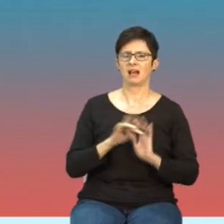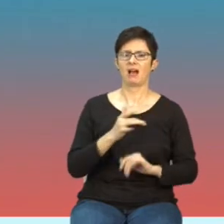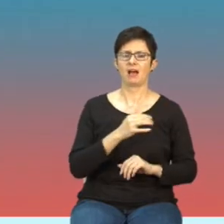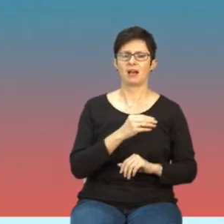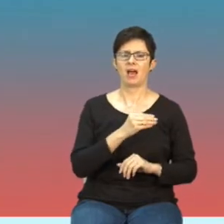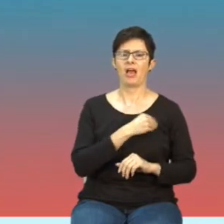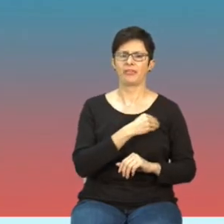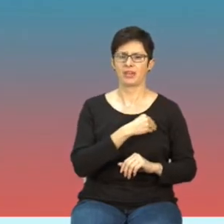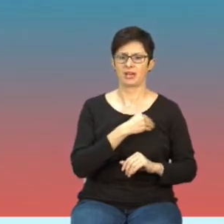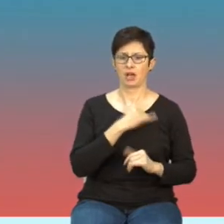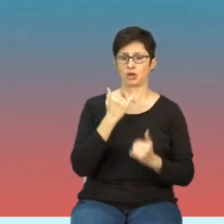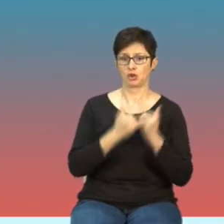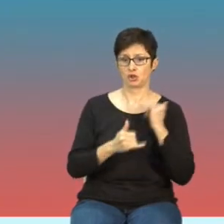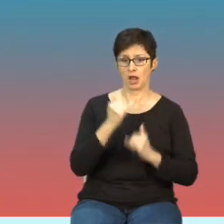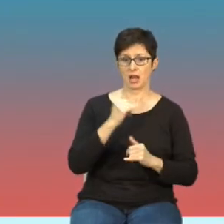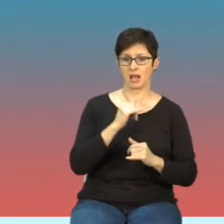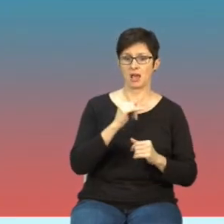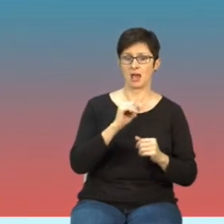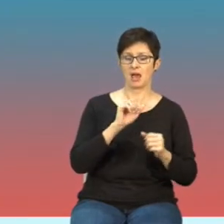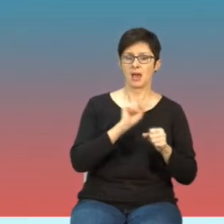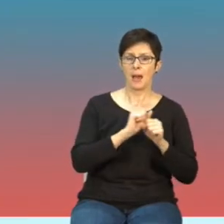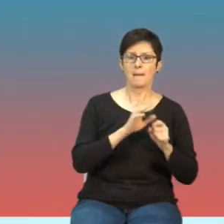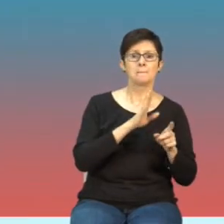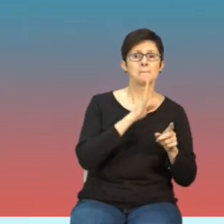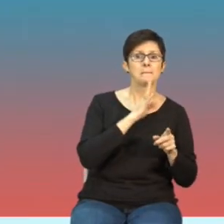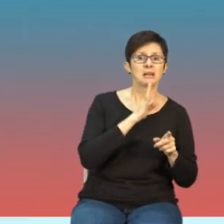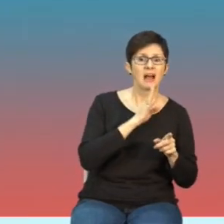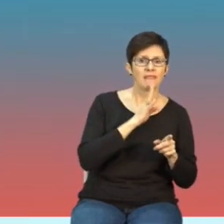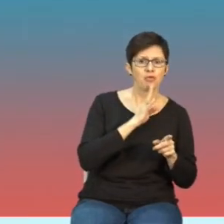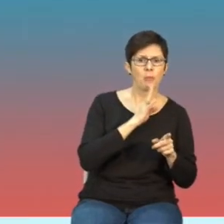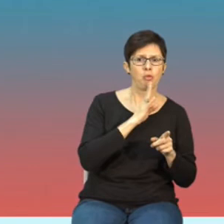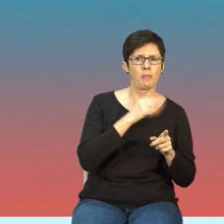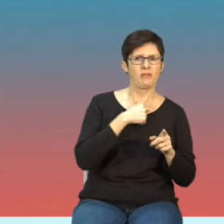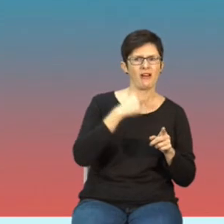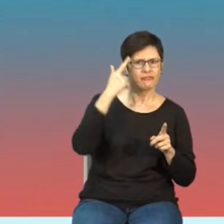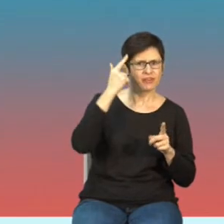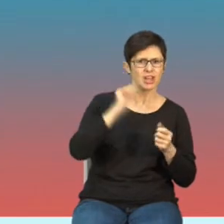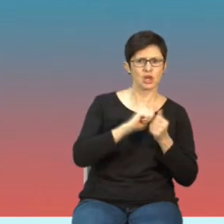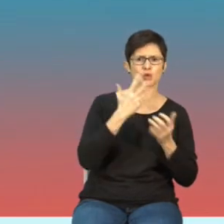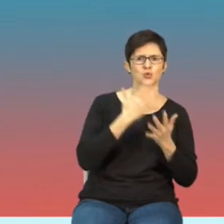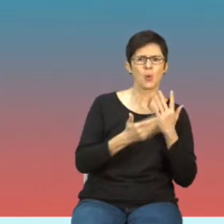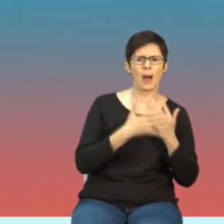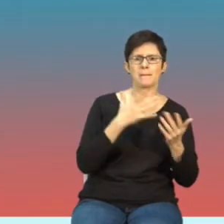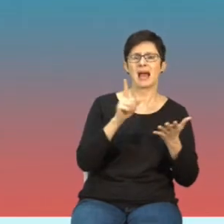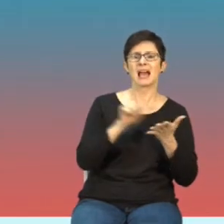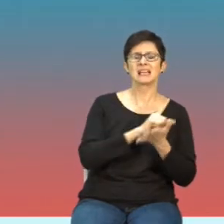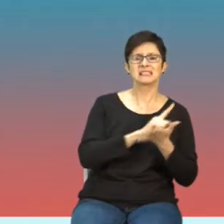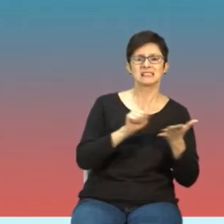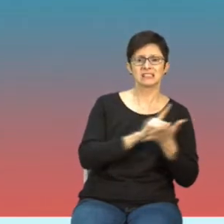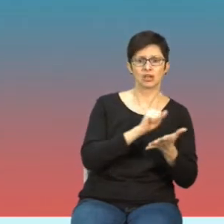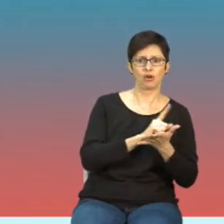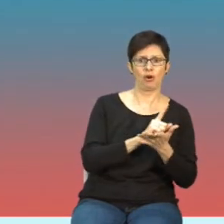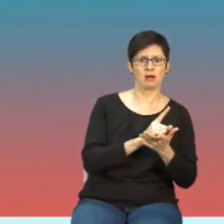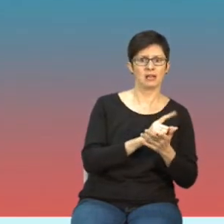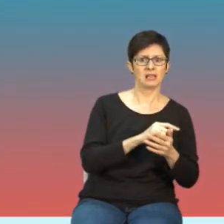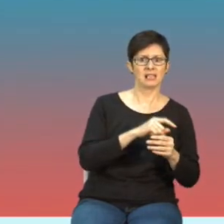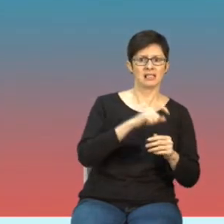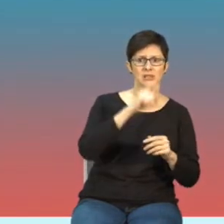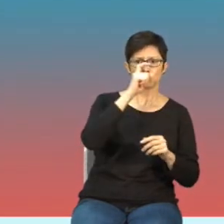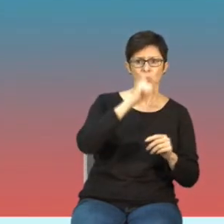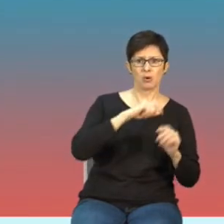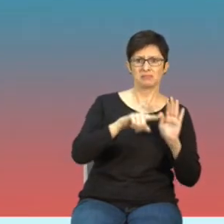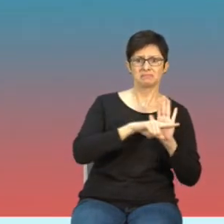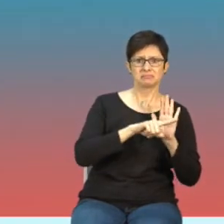istnieje prawdopodobnie chociaż słabo znane ryzyko negatywnych skutków nowej technologii jest lepiej jej nie